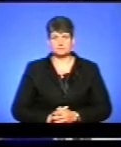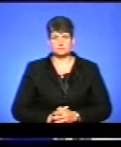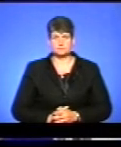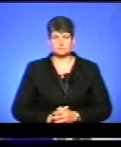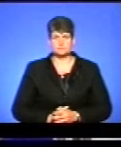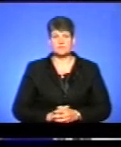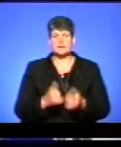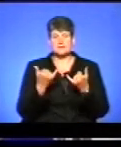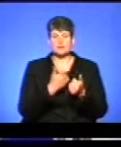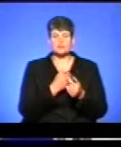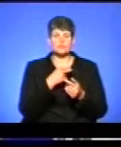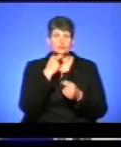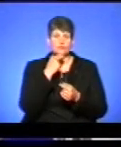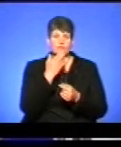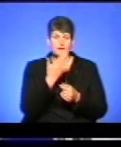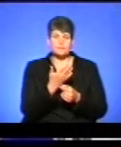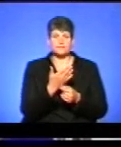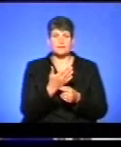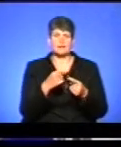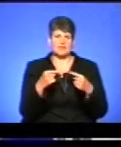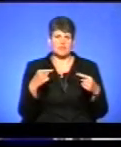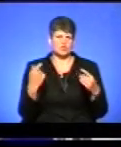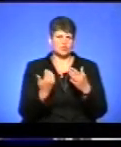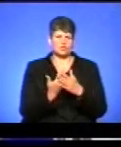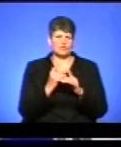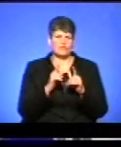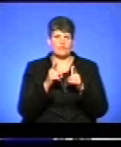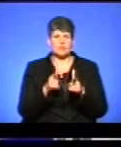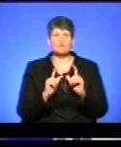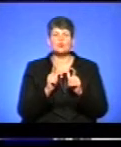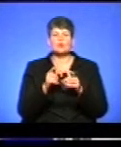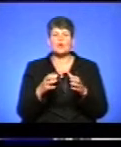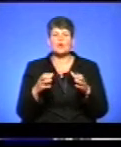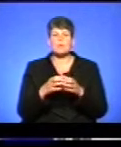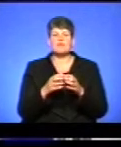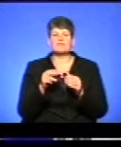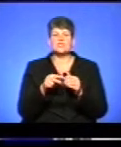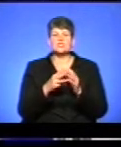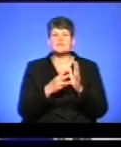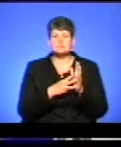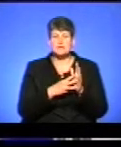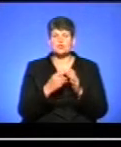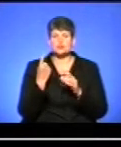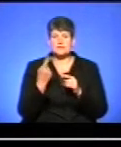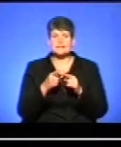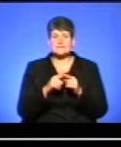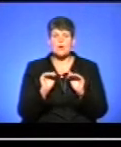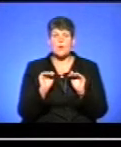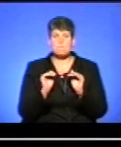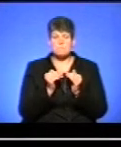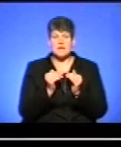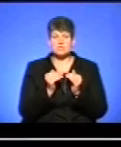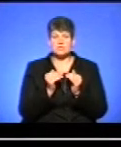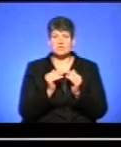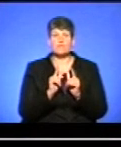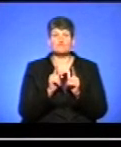Наразі хочу звернути увагу на ряд інших нововведень вступної кампанії 2018. Відомо, що одне із них – це обмеження спроб